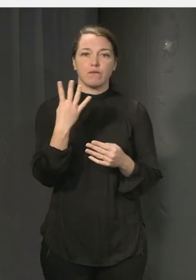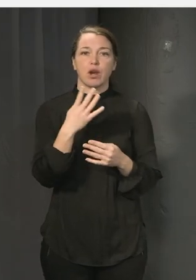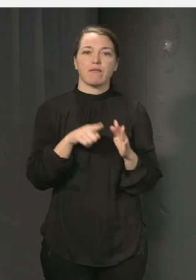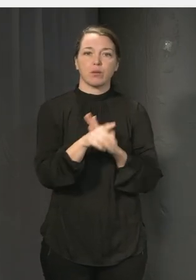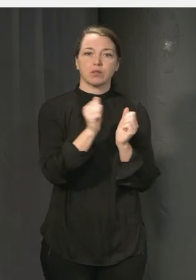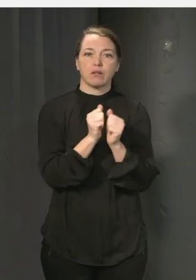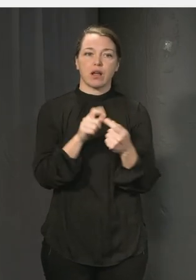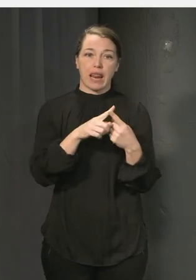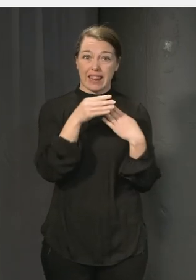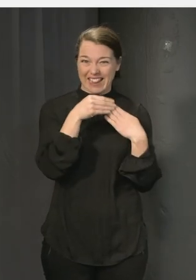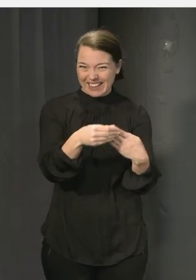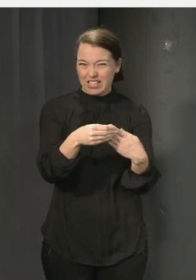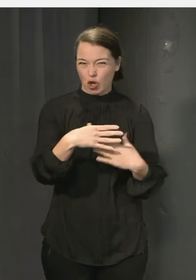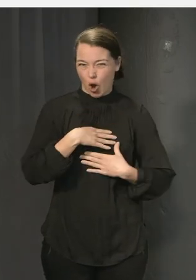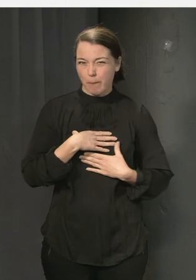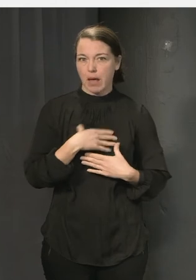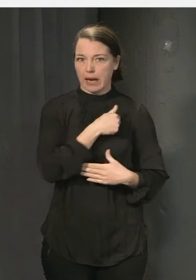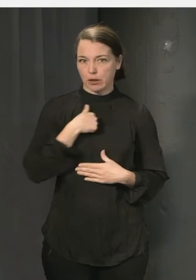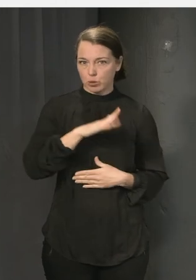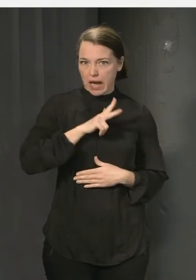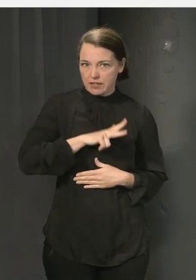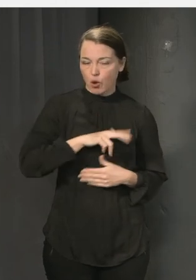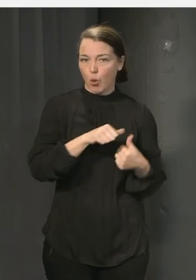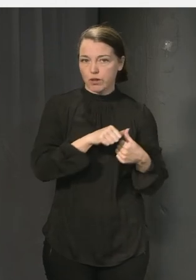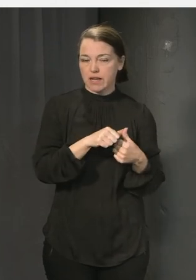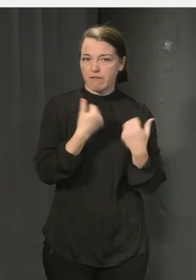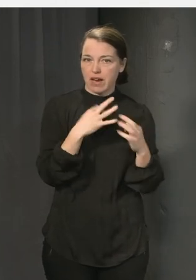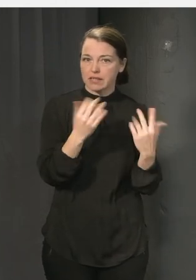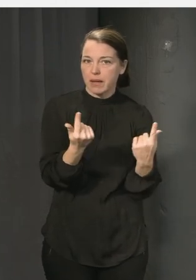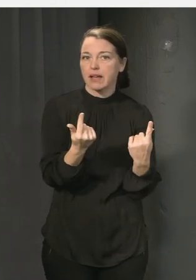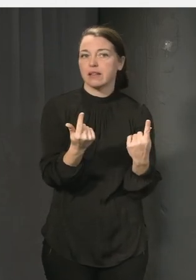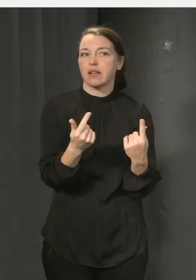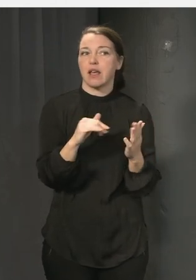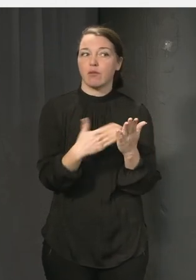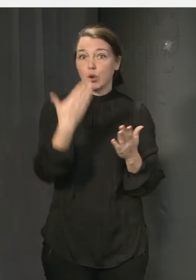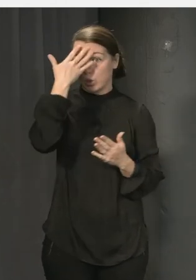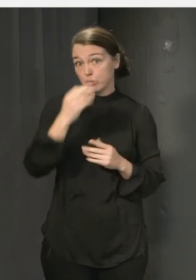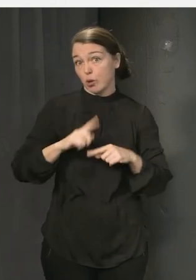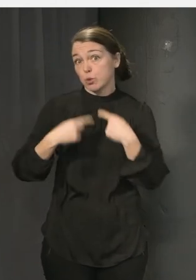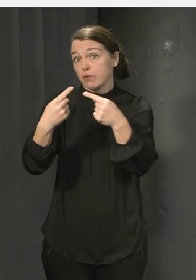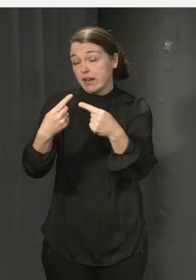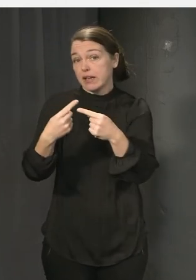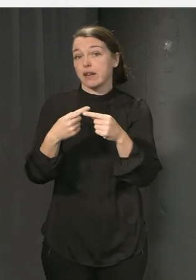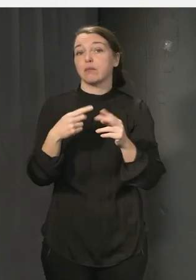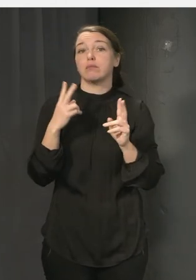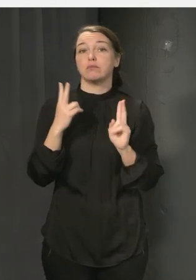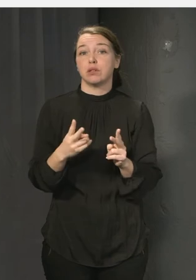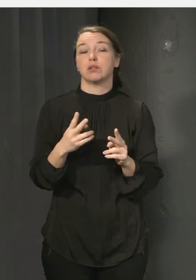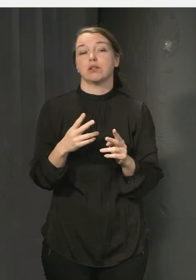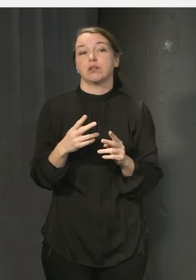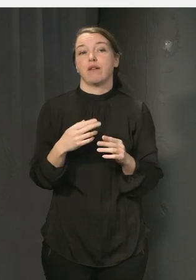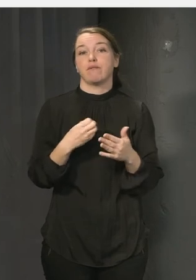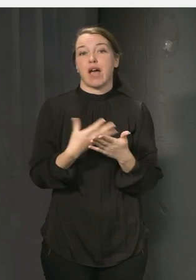ansvar att organisera verksamheten både utifrån den där kunskapsutvecklingen och elevers